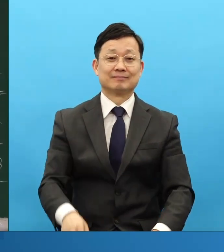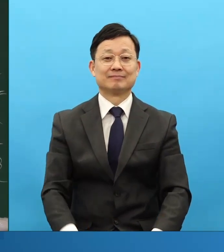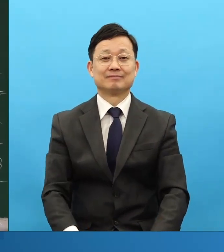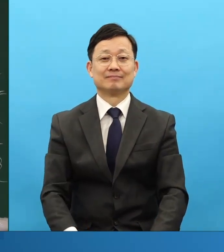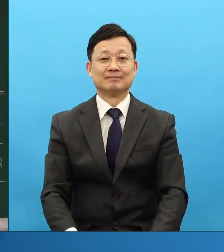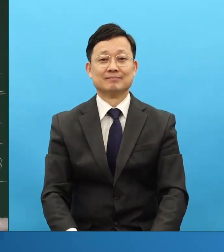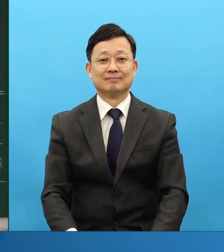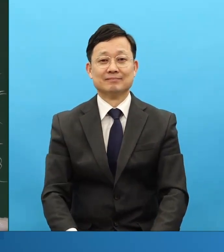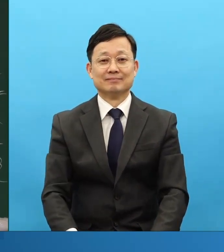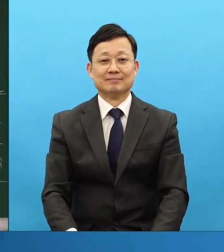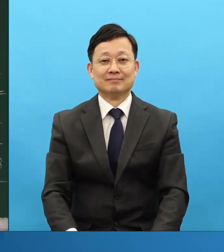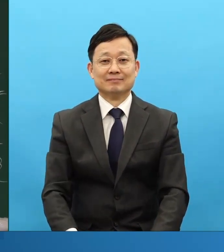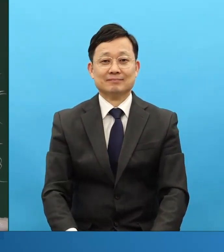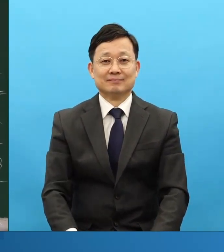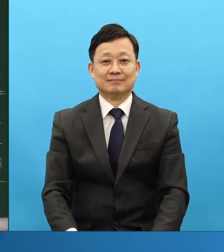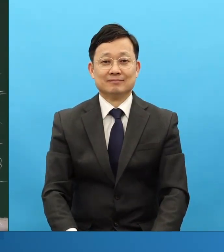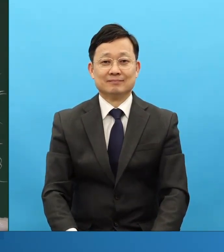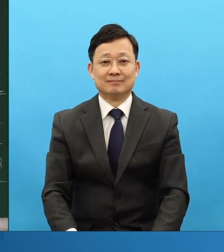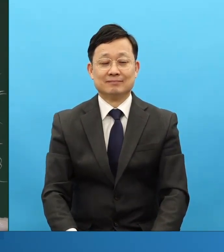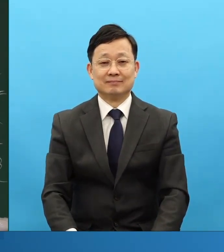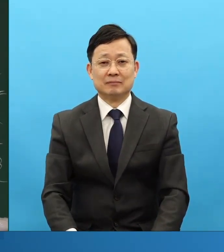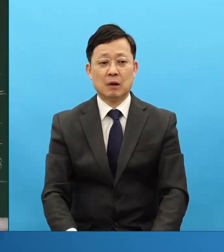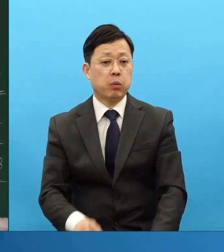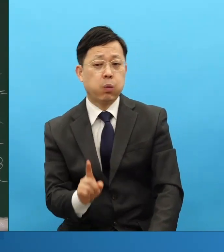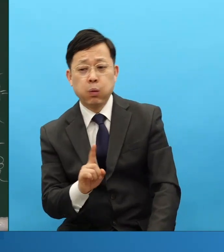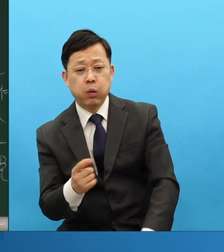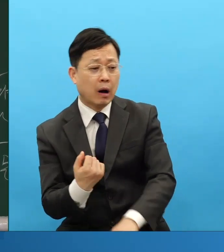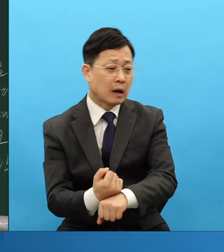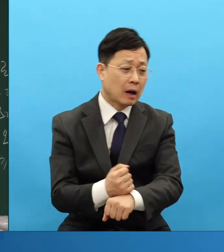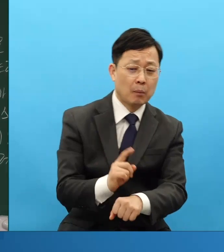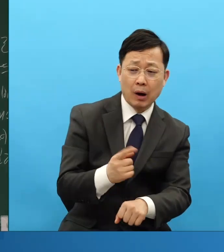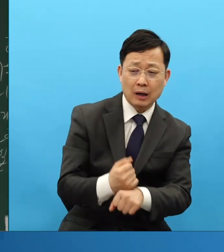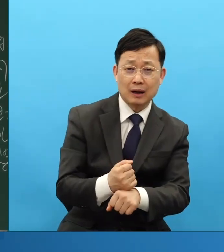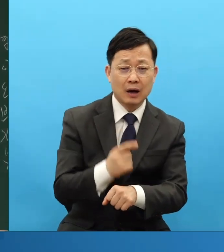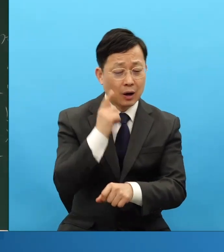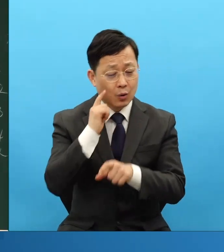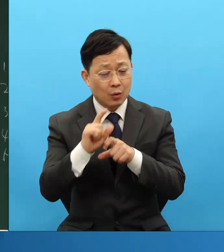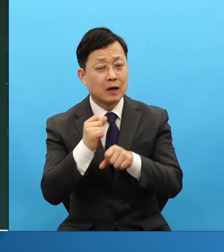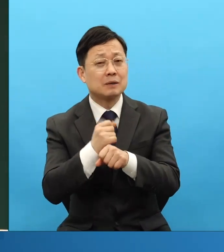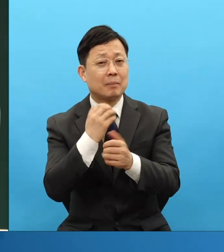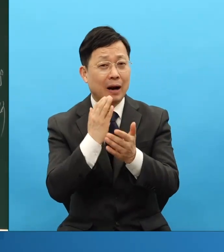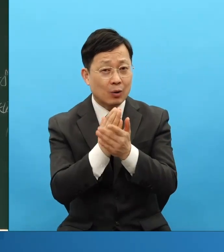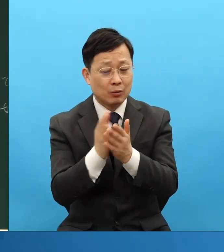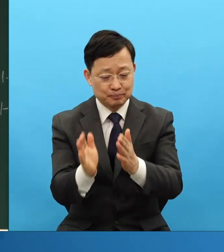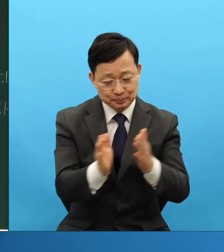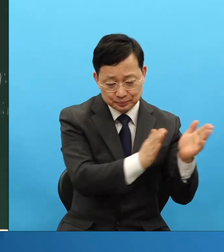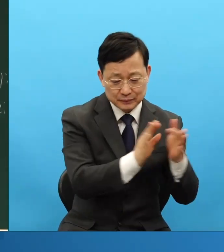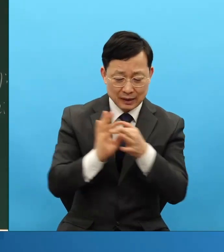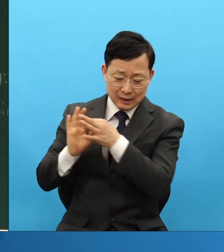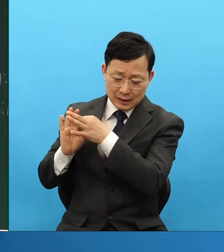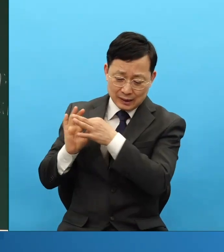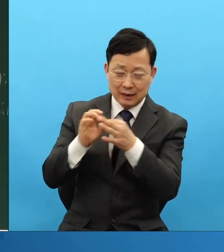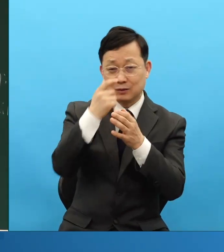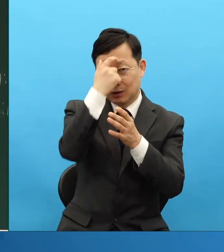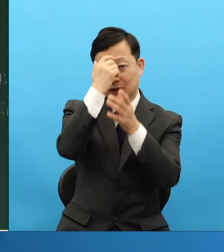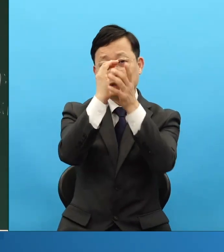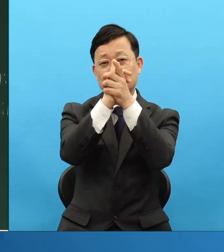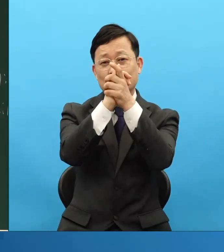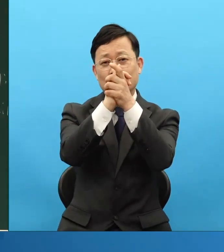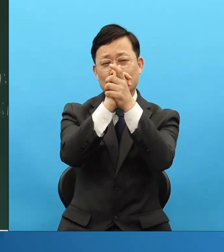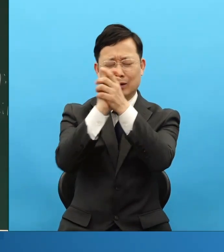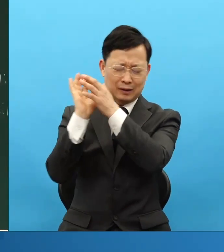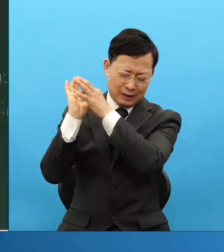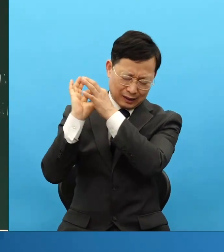그래서 여러분들은 뭘 해야 될까 그런 것들 하지 마세요. 그냥 하는 일에 기도의 비밀을 누리면서 하나님의 나라